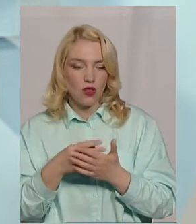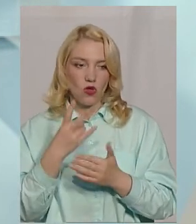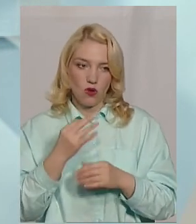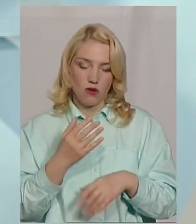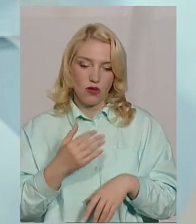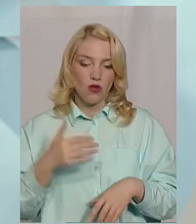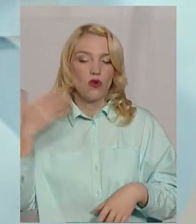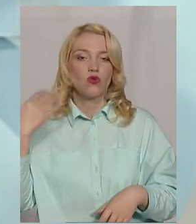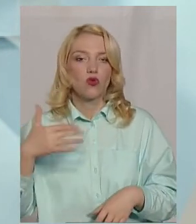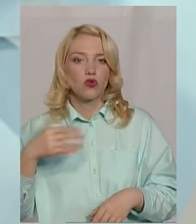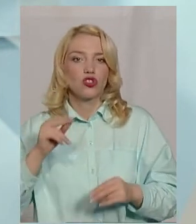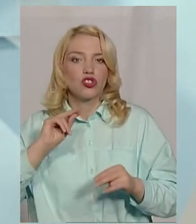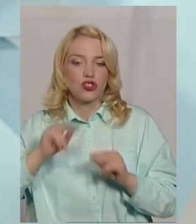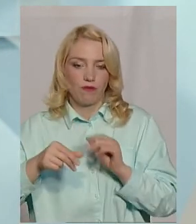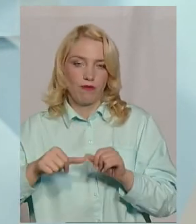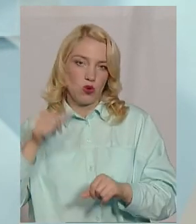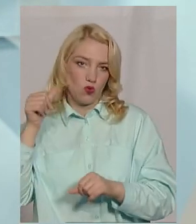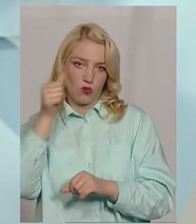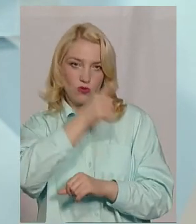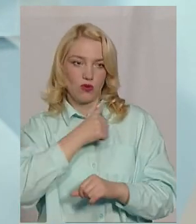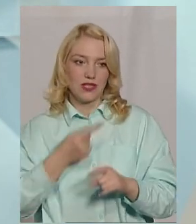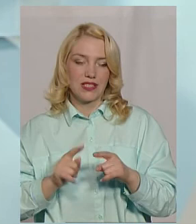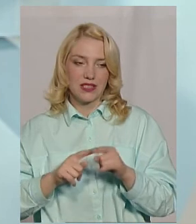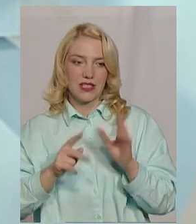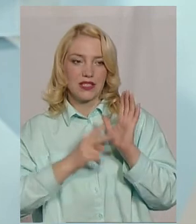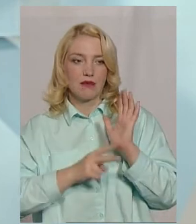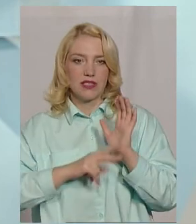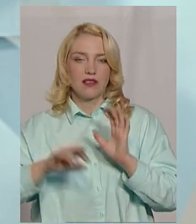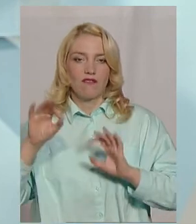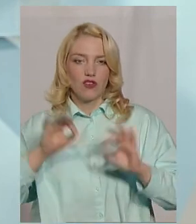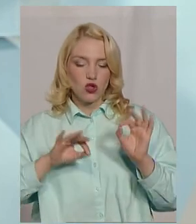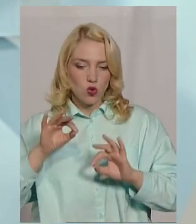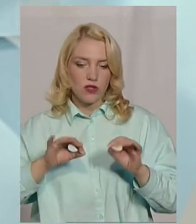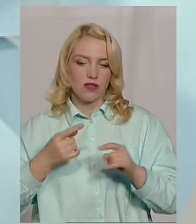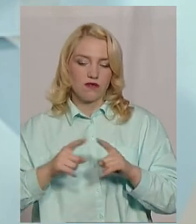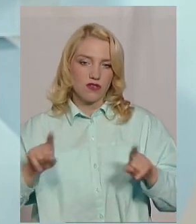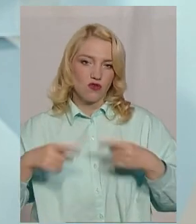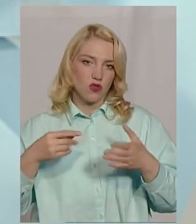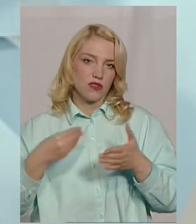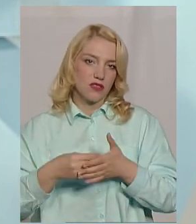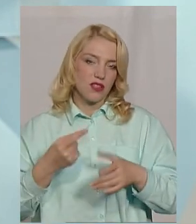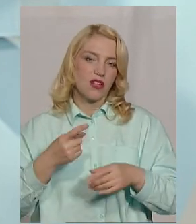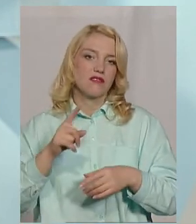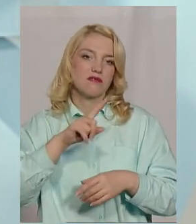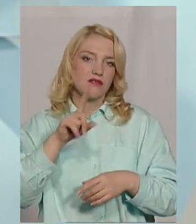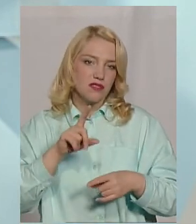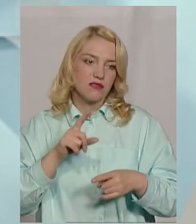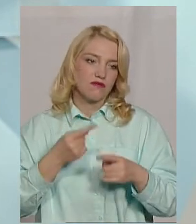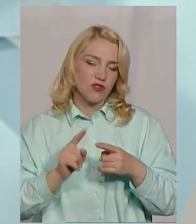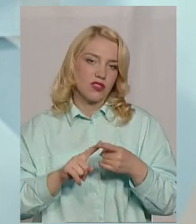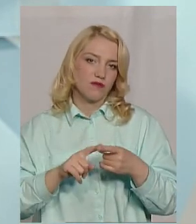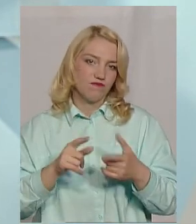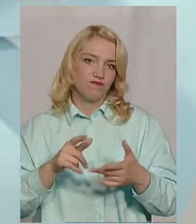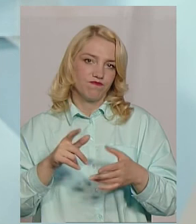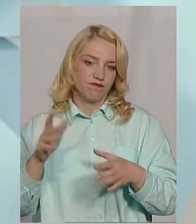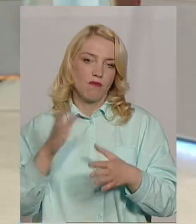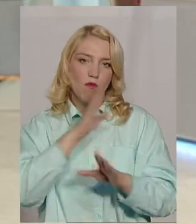дорожчі, як були в минулому році. І це, ну, 80% створення цієї ціни – це за рахунок погодних умов.